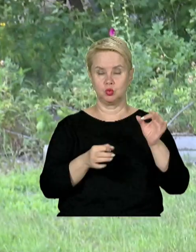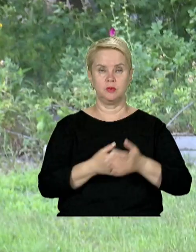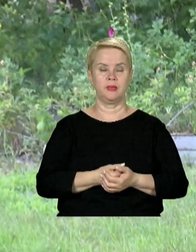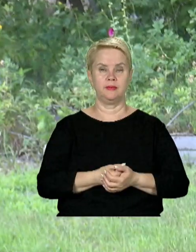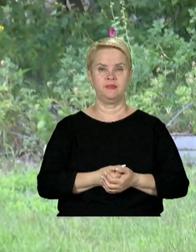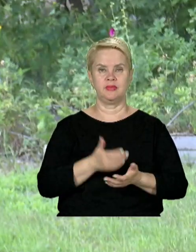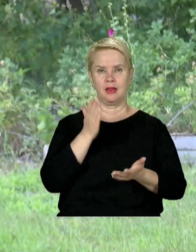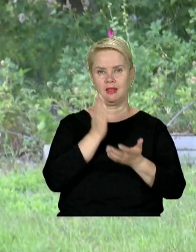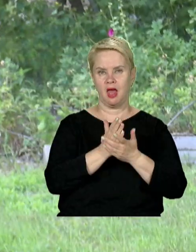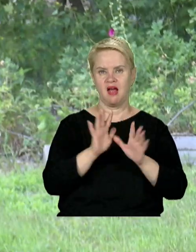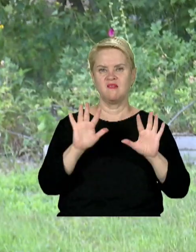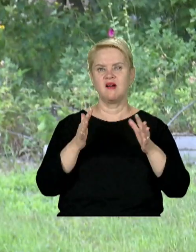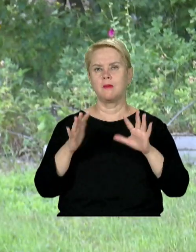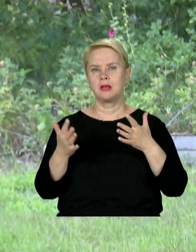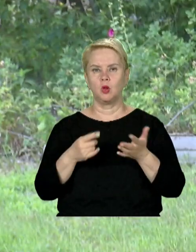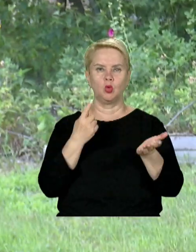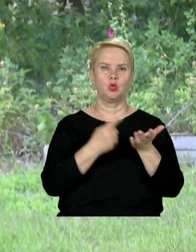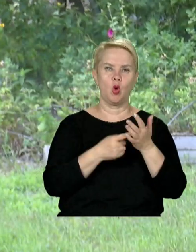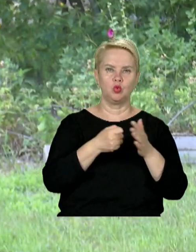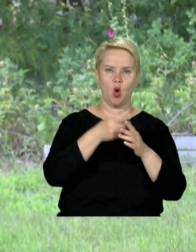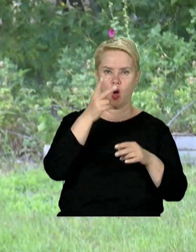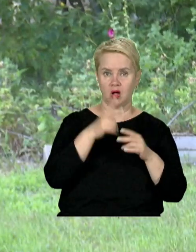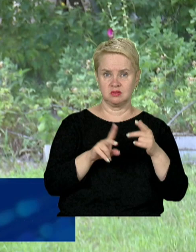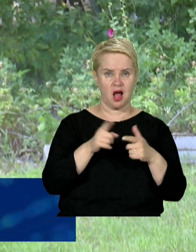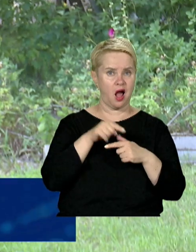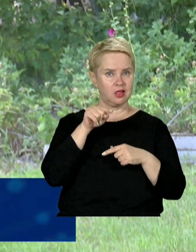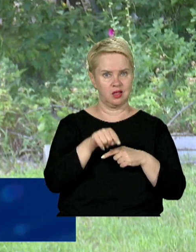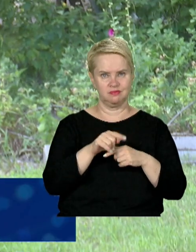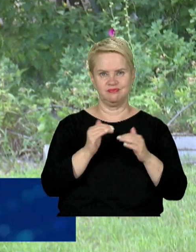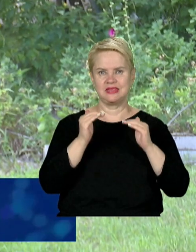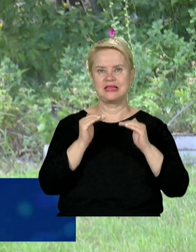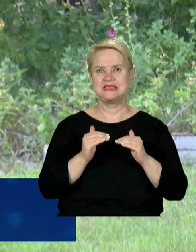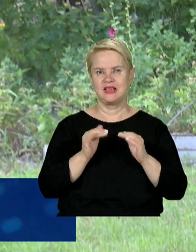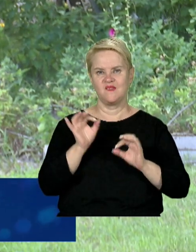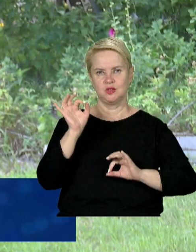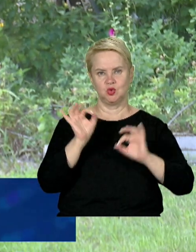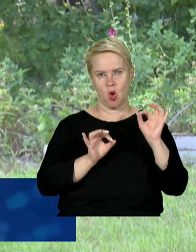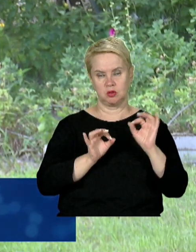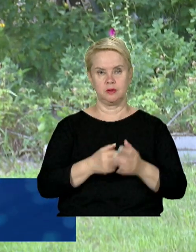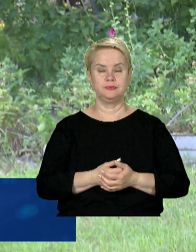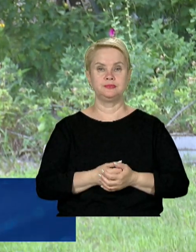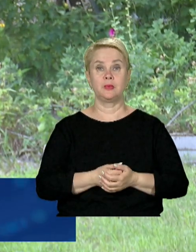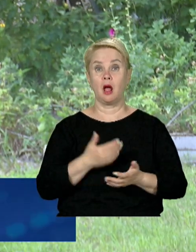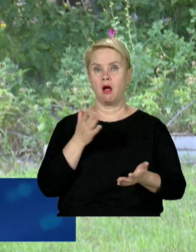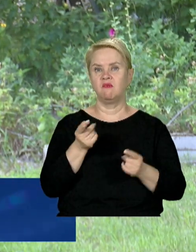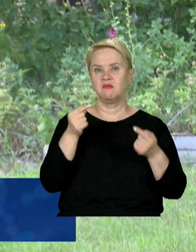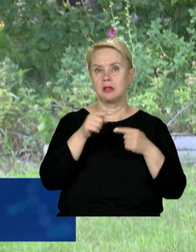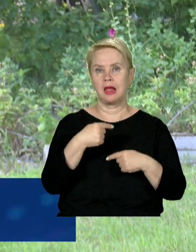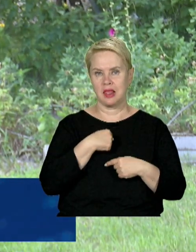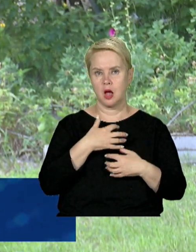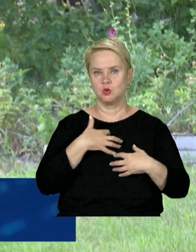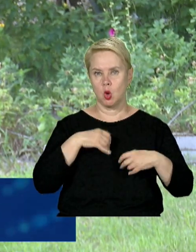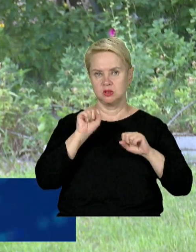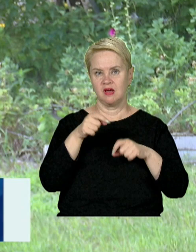Є якісь випадки, які доводились до кінця, але це дуже низький відсоток. Відповідно, я, як